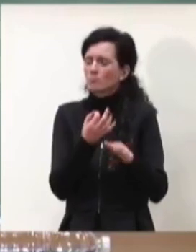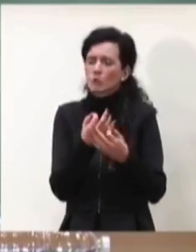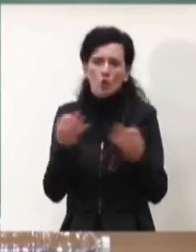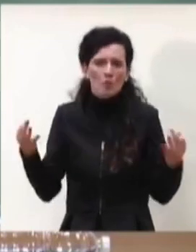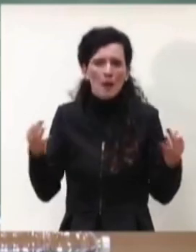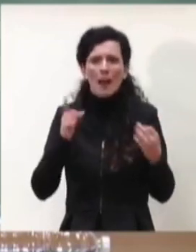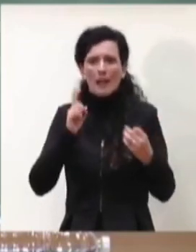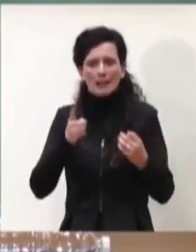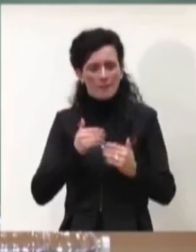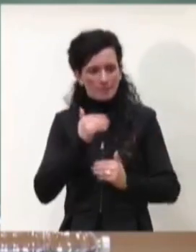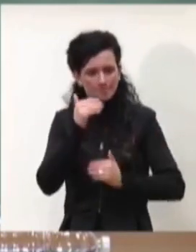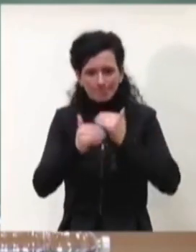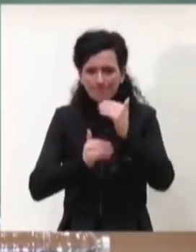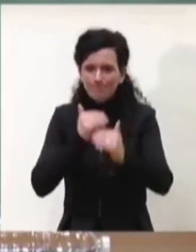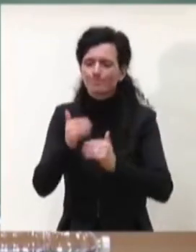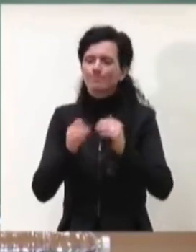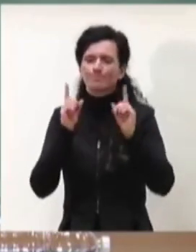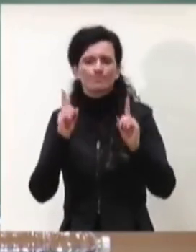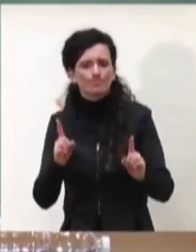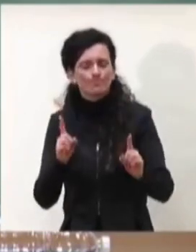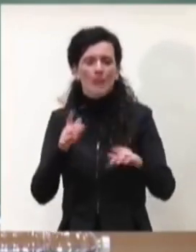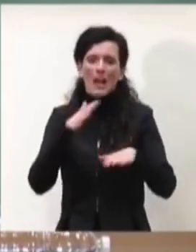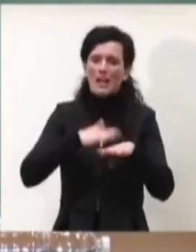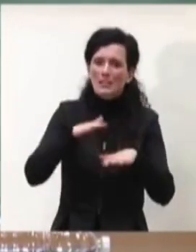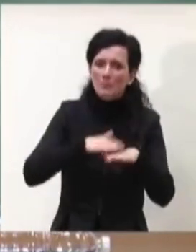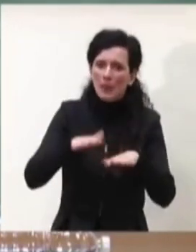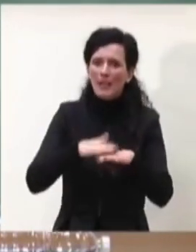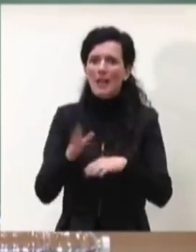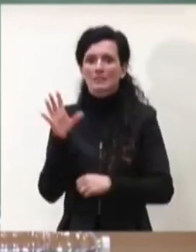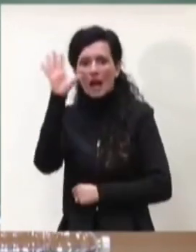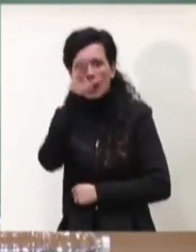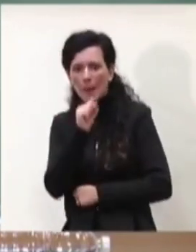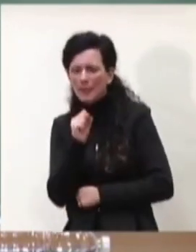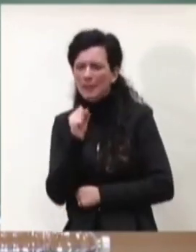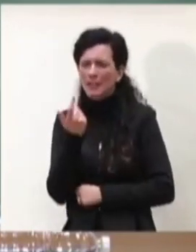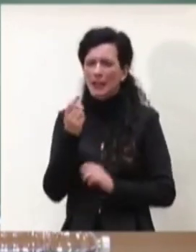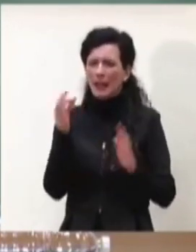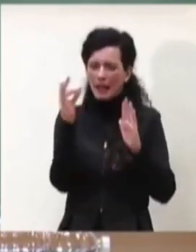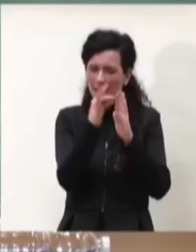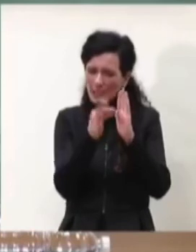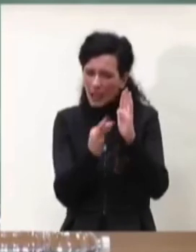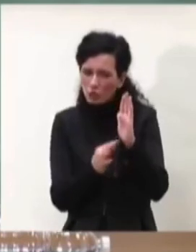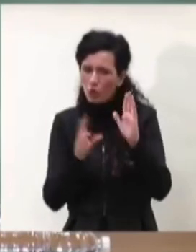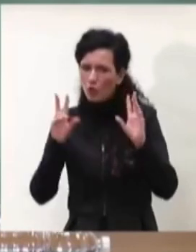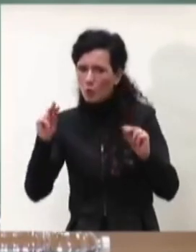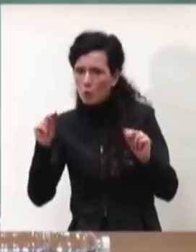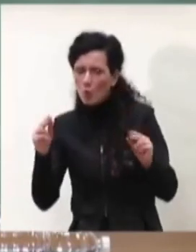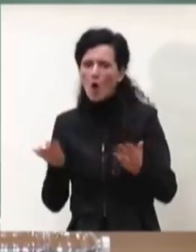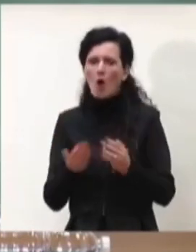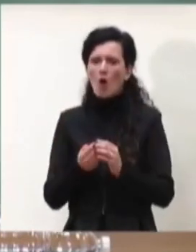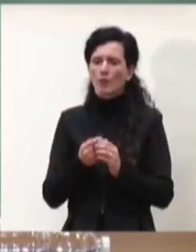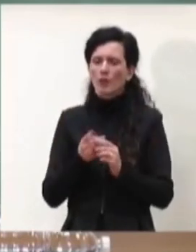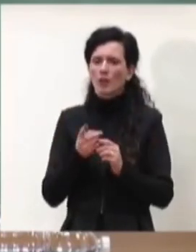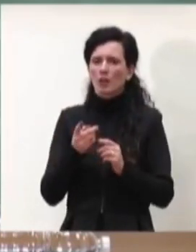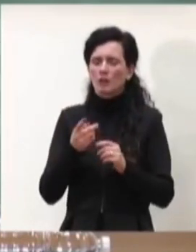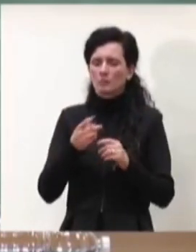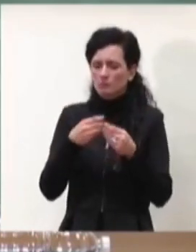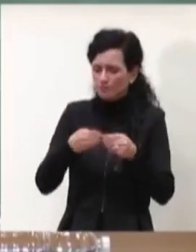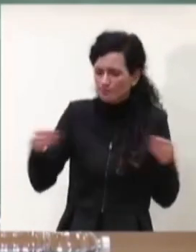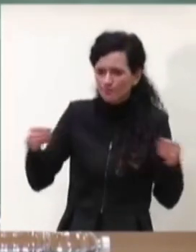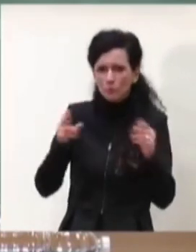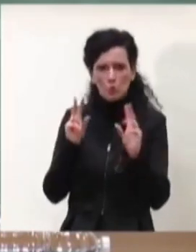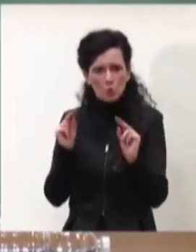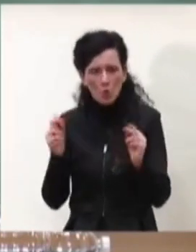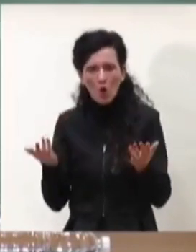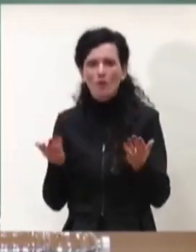anche sulla base delle esperienze, anche individuando nuovi indicatori, nuove soglie laddove questo emerga come evidenza dall